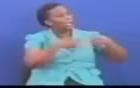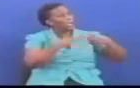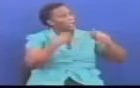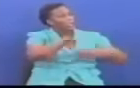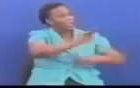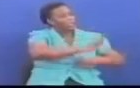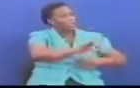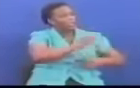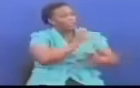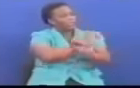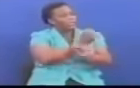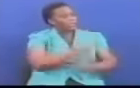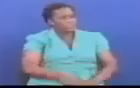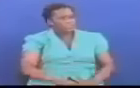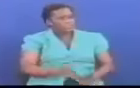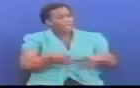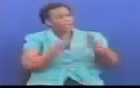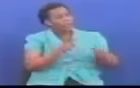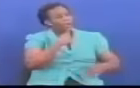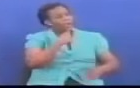huku shiria ikiwa inataka